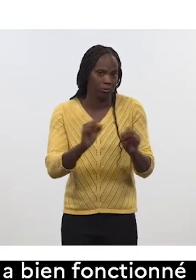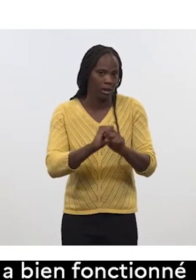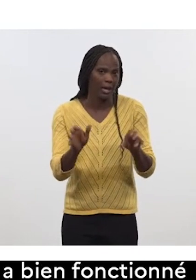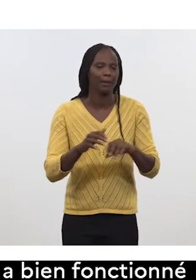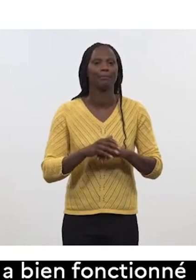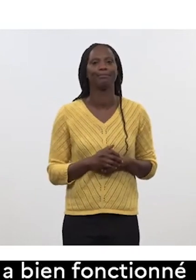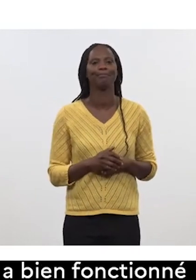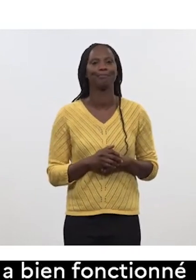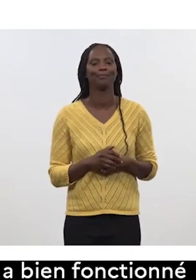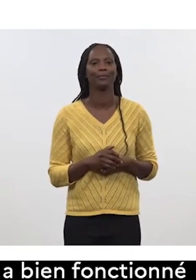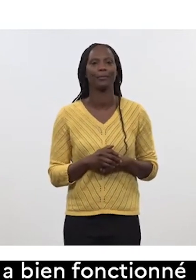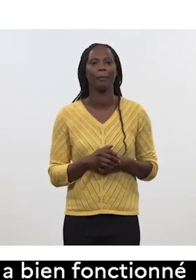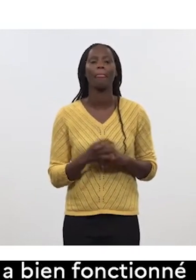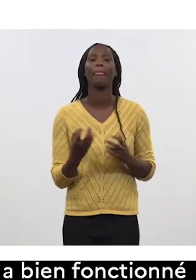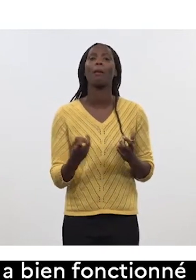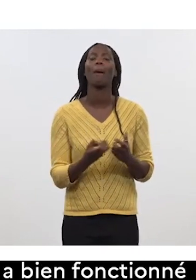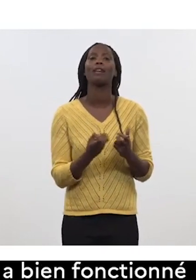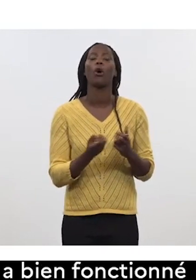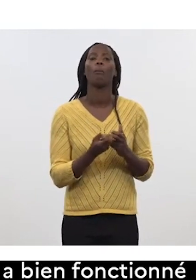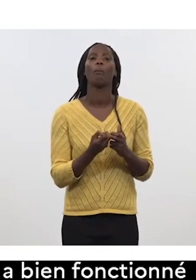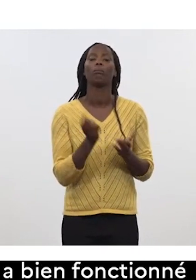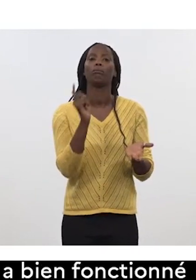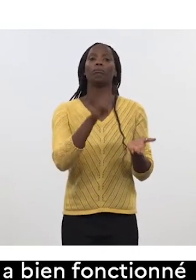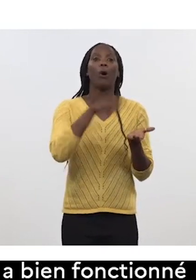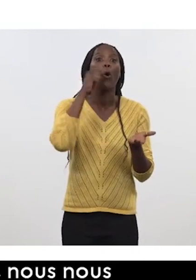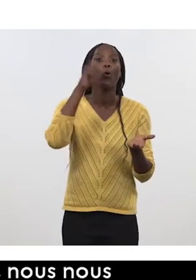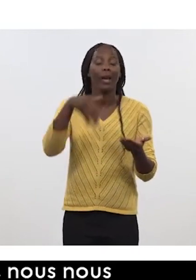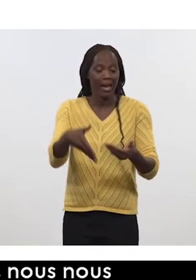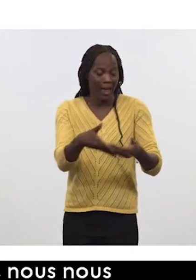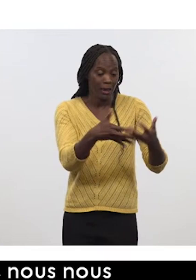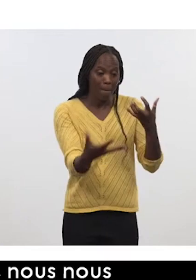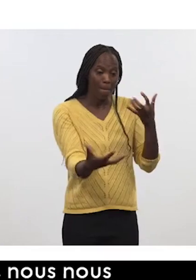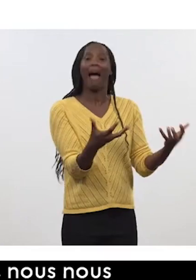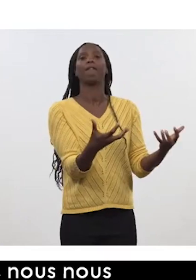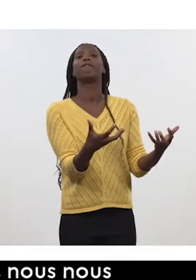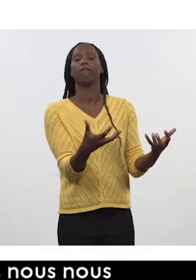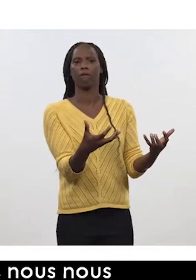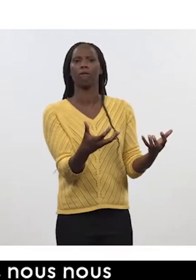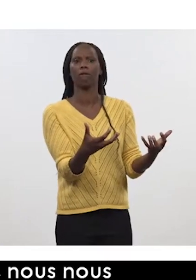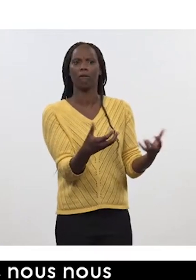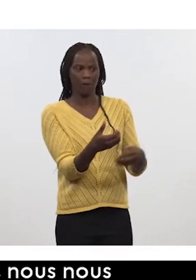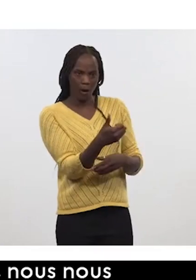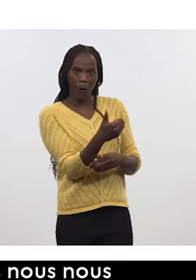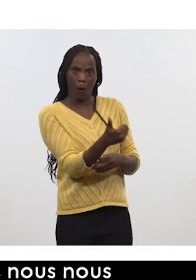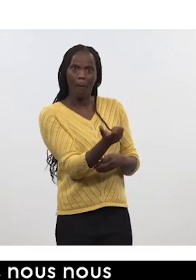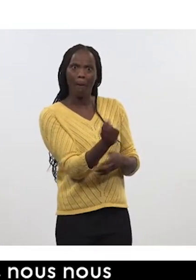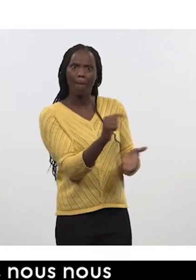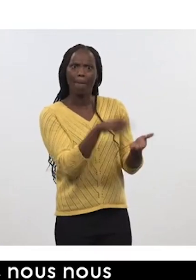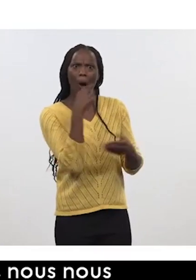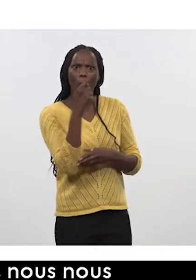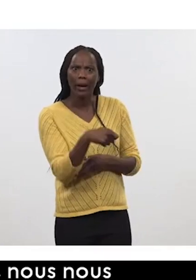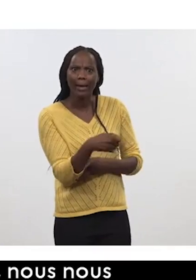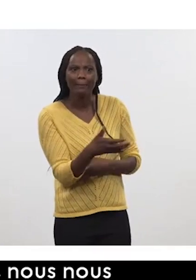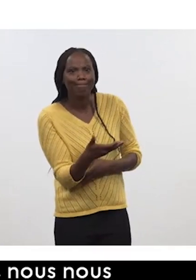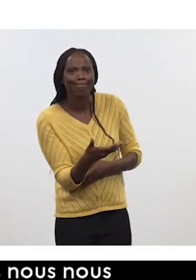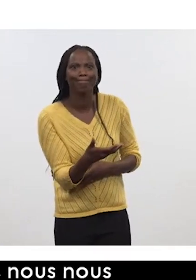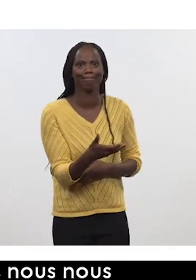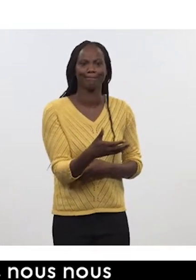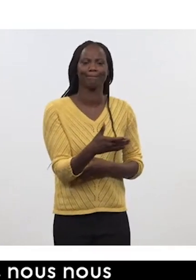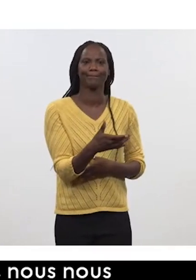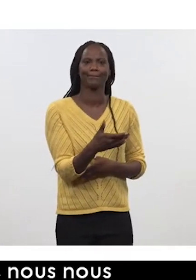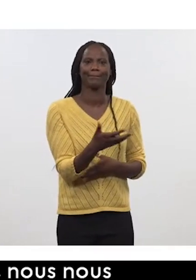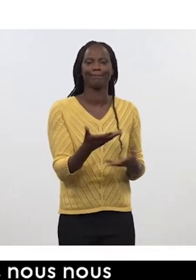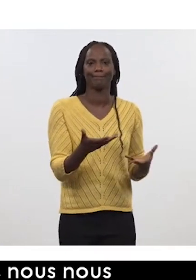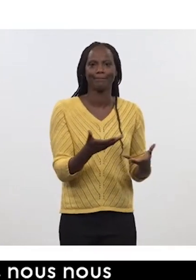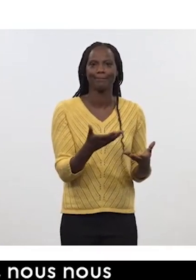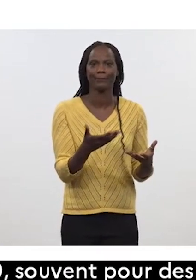Et on le voit bien, l'aide à l'Ukraine a révélé ça. C'est qu'en fait, ce sont nos amis ukrainiens qui se sont retrouvés avec différentes sortes